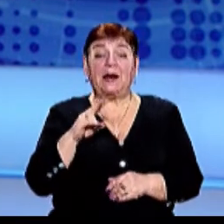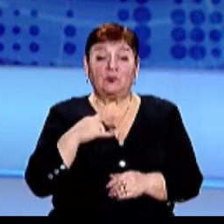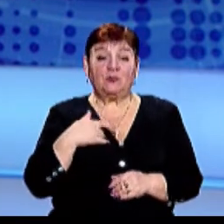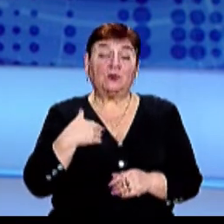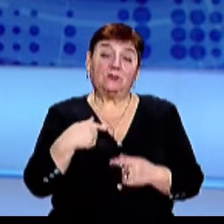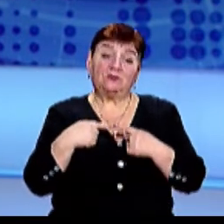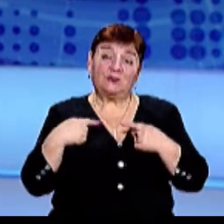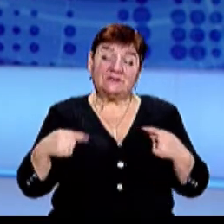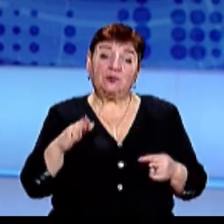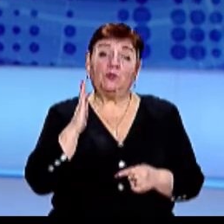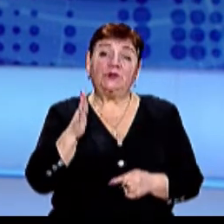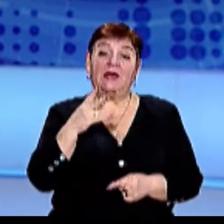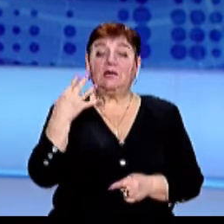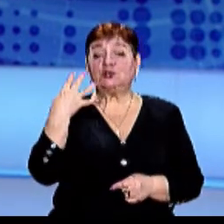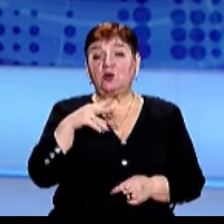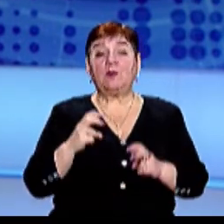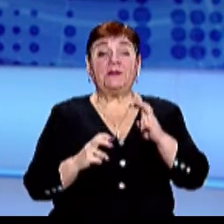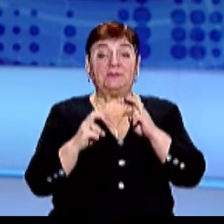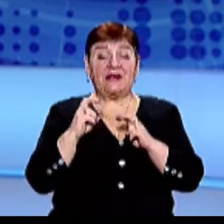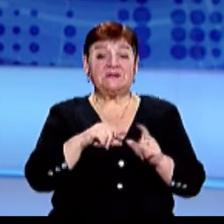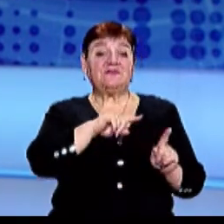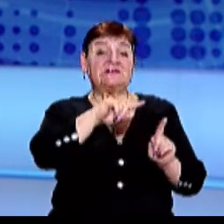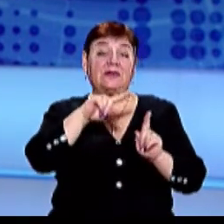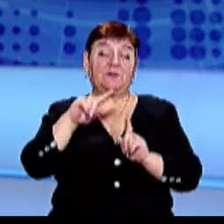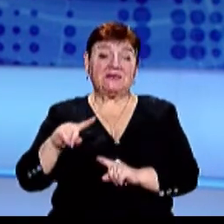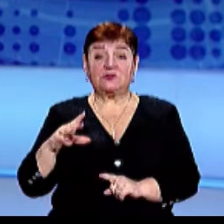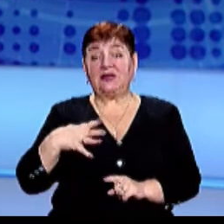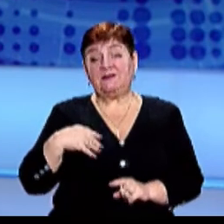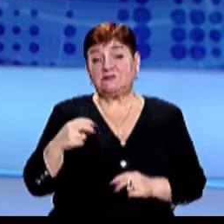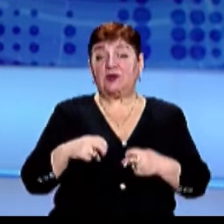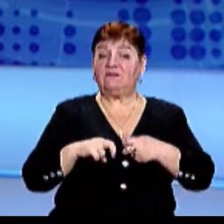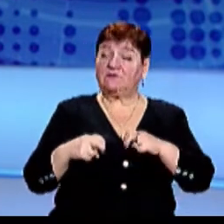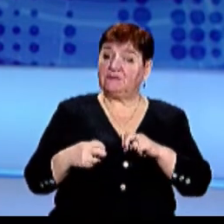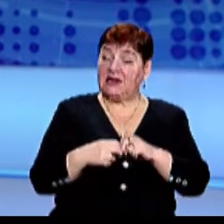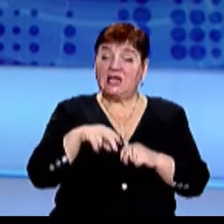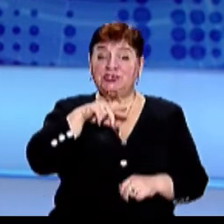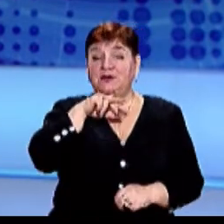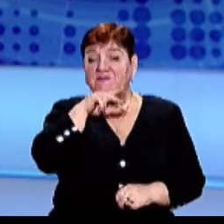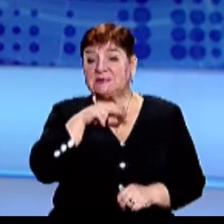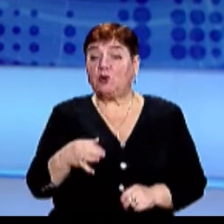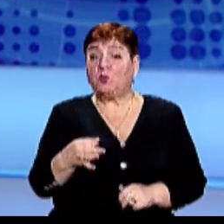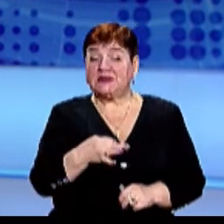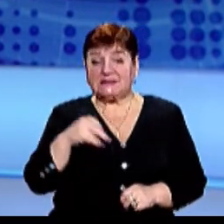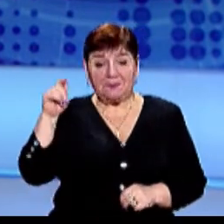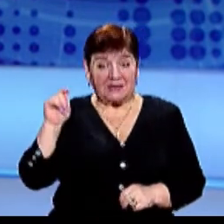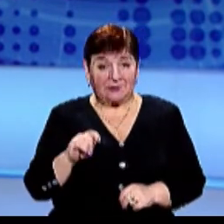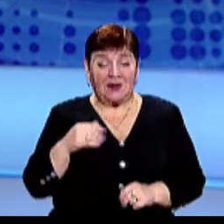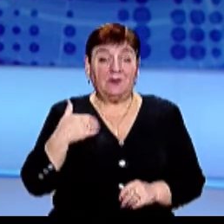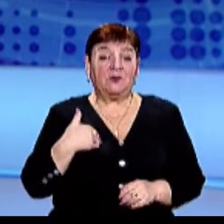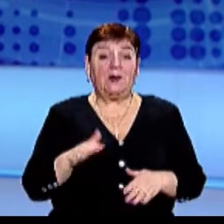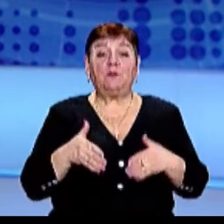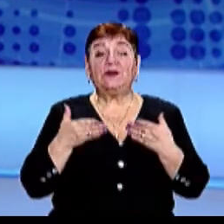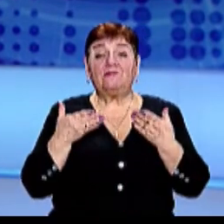Продукцію представлять майже 40 підприємців із Закарпатської, Львівської, Івано-Франківської, Чернівецької областей Крім милинців